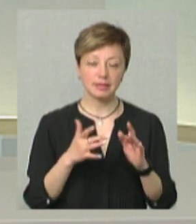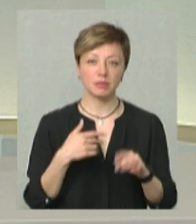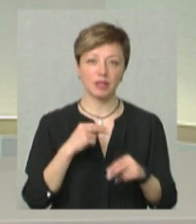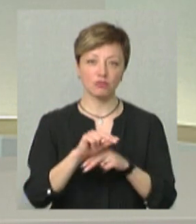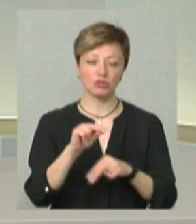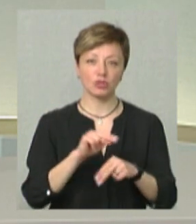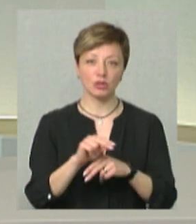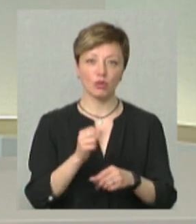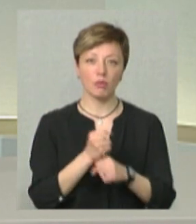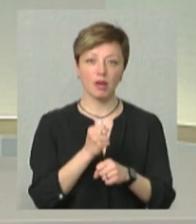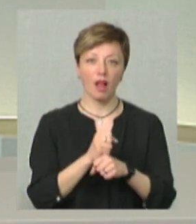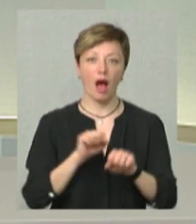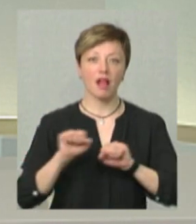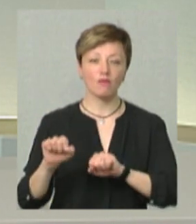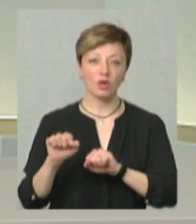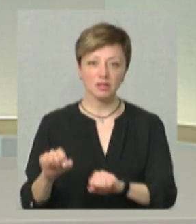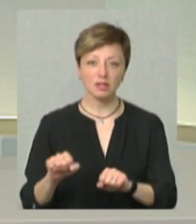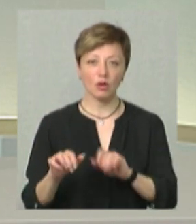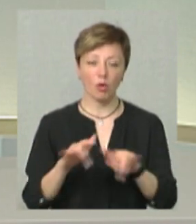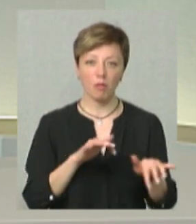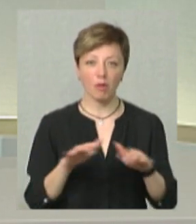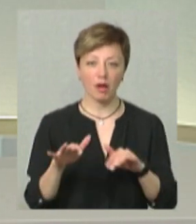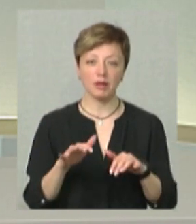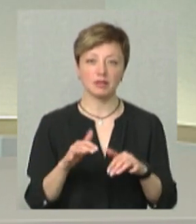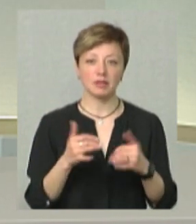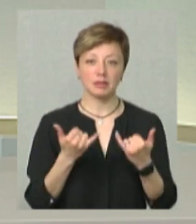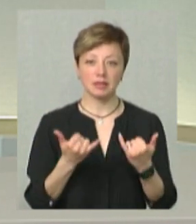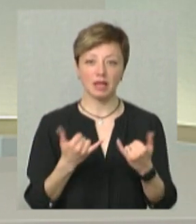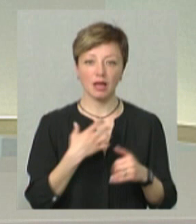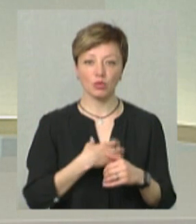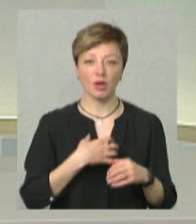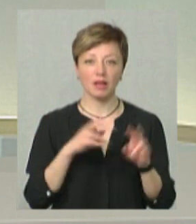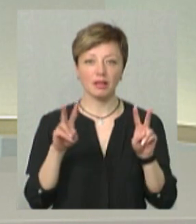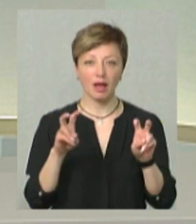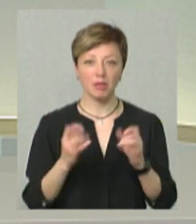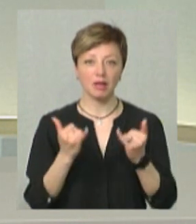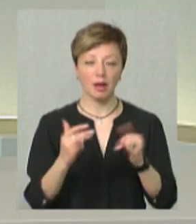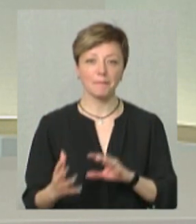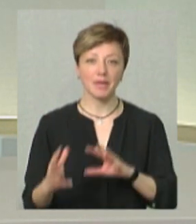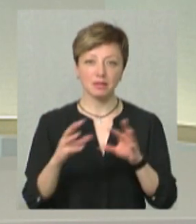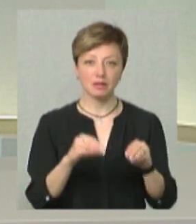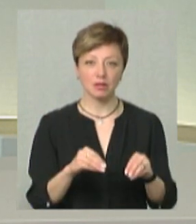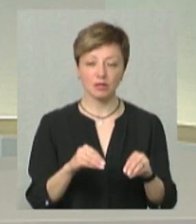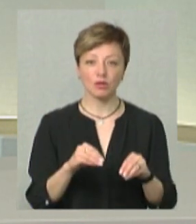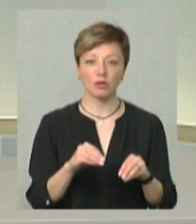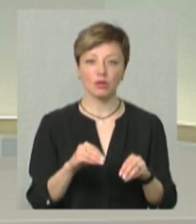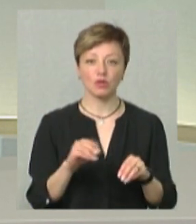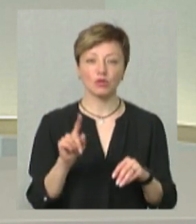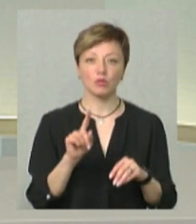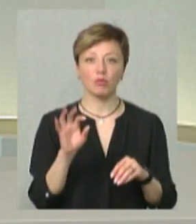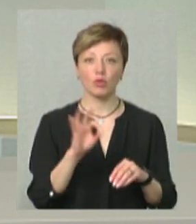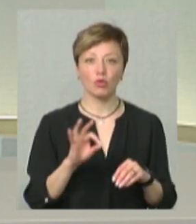робили адвокаційні компанії, понжитлу. Ну, зараз це дуже актуальна тема для переселенців, понжитлу, щоб